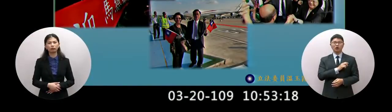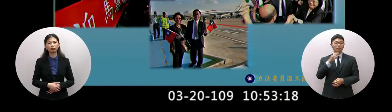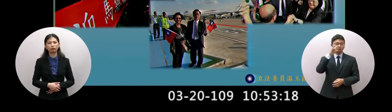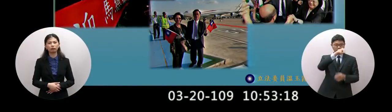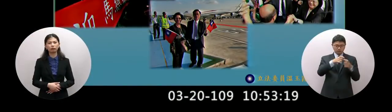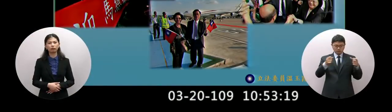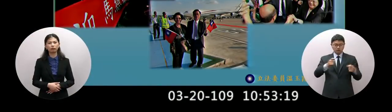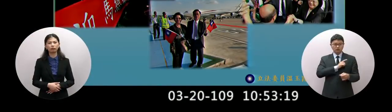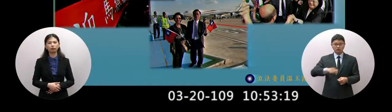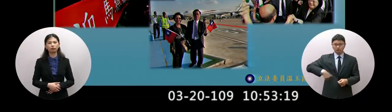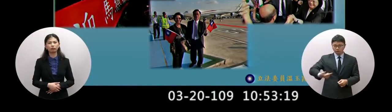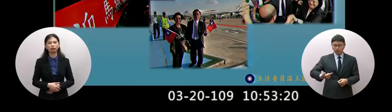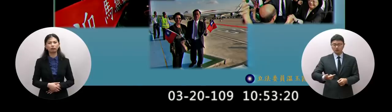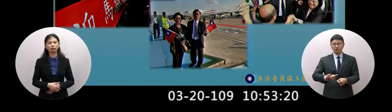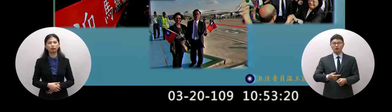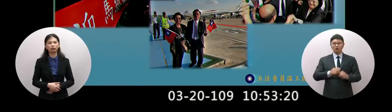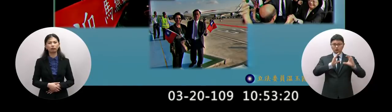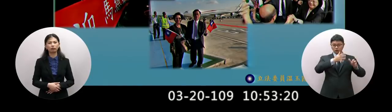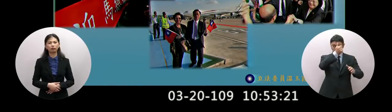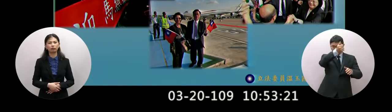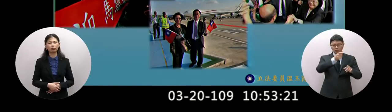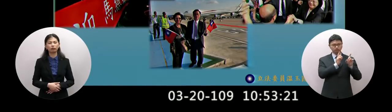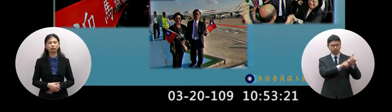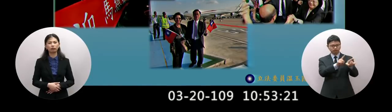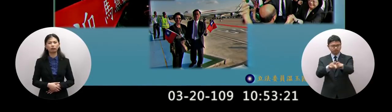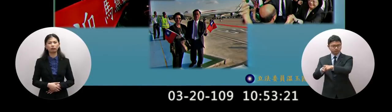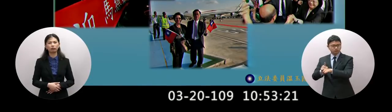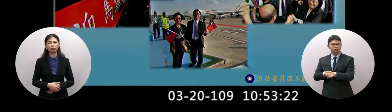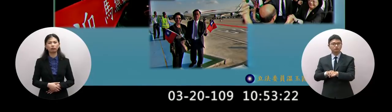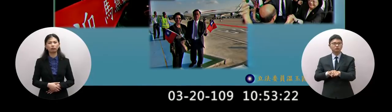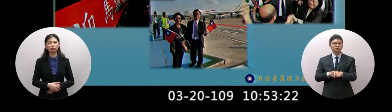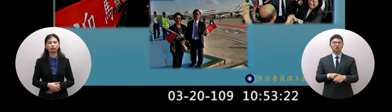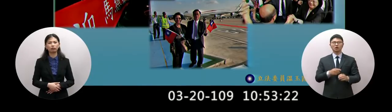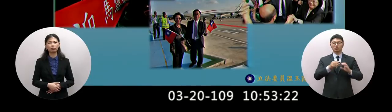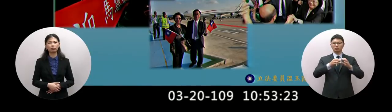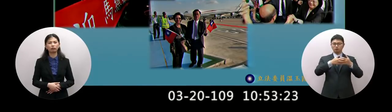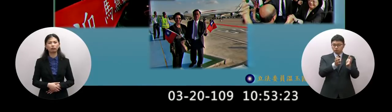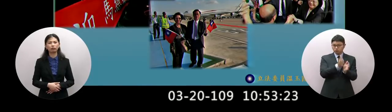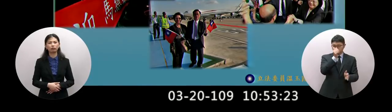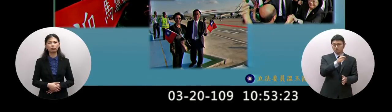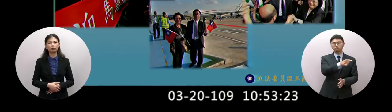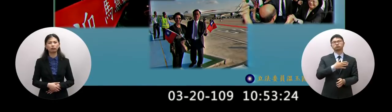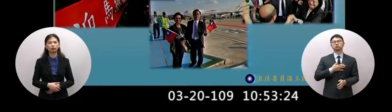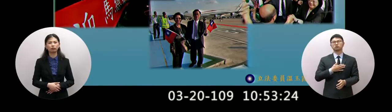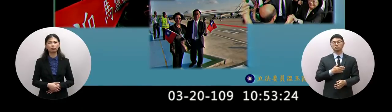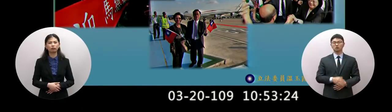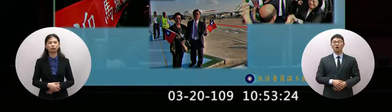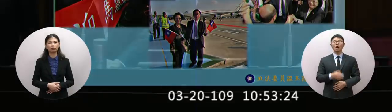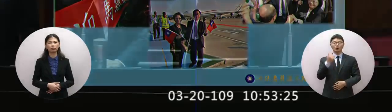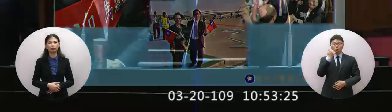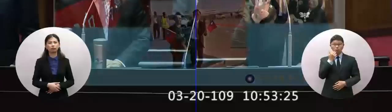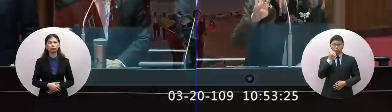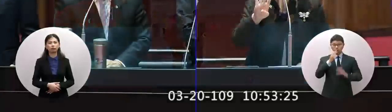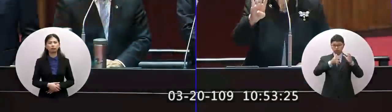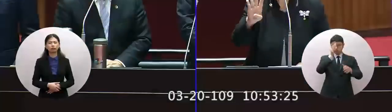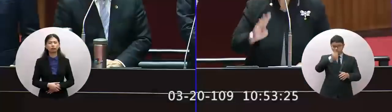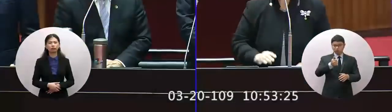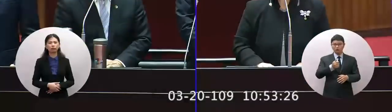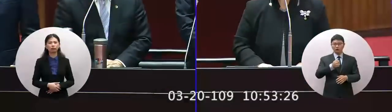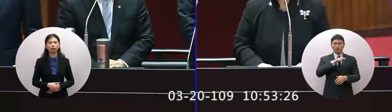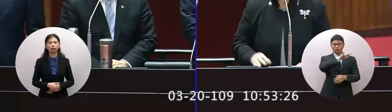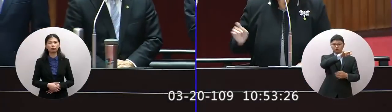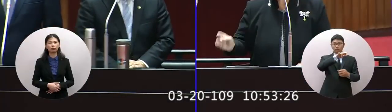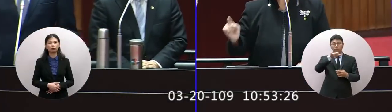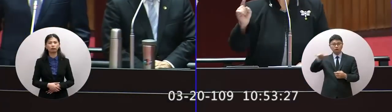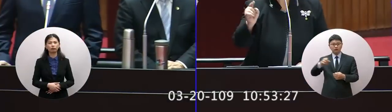對總統一直走我們那個部長也知道總統走四個國家台商也對走四個